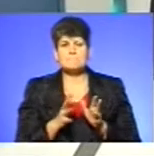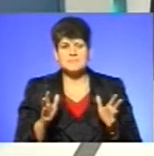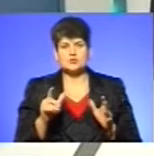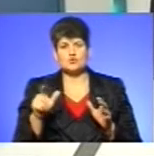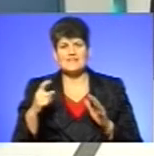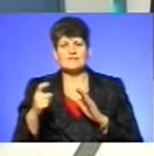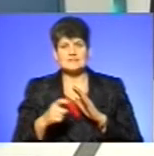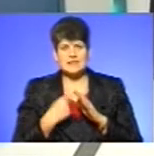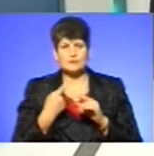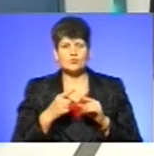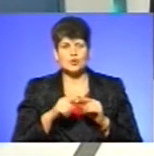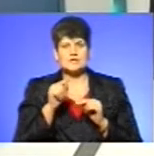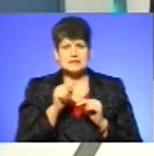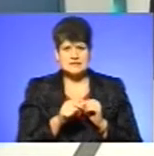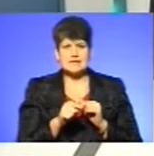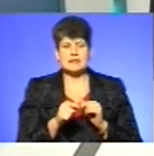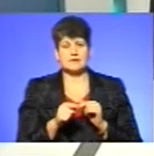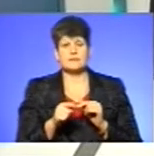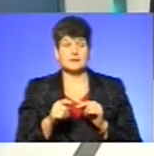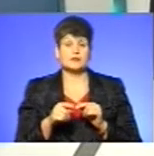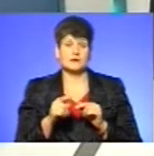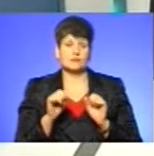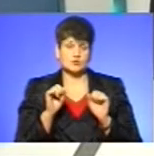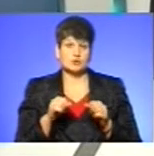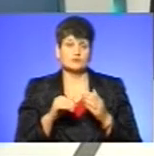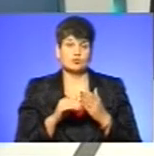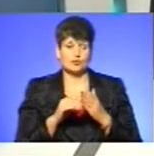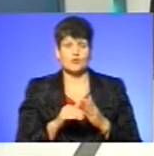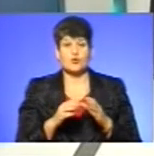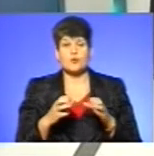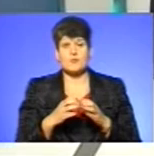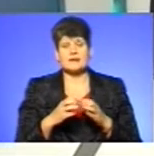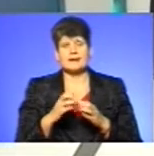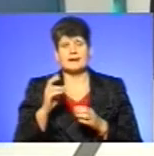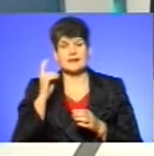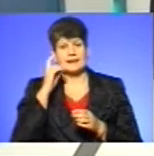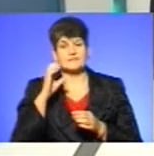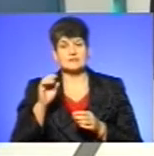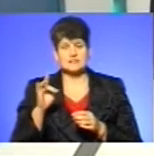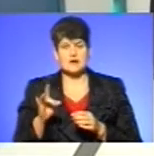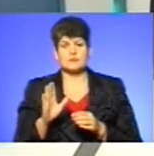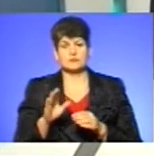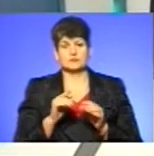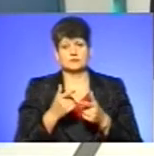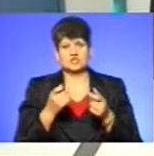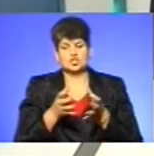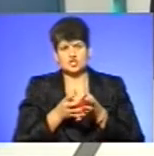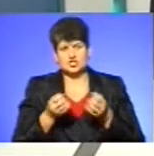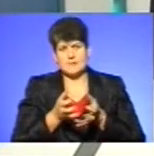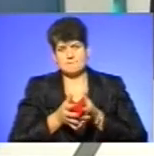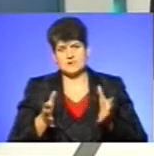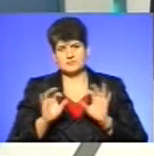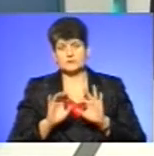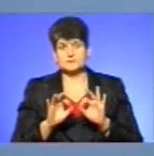знати, і в даному випадку, з моєї компанії «Ківстар», ми будемо мати змогу доводити інформацію про бензі зниклих дітей, ще до більшої кількості людей.